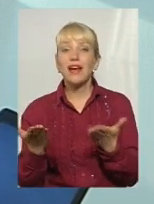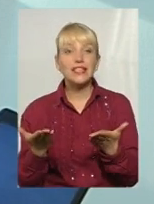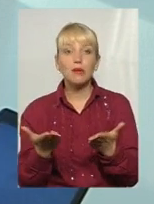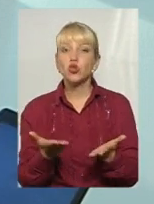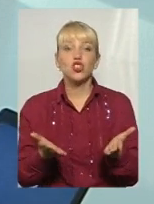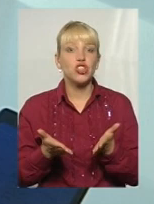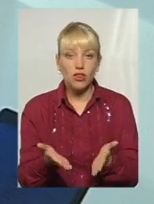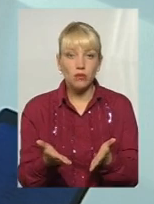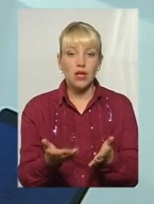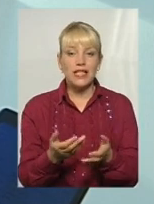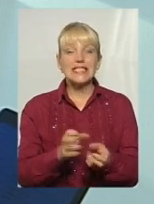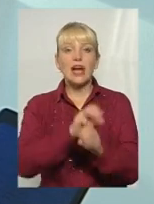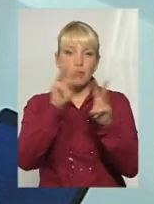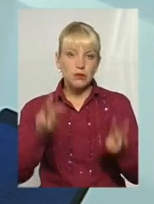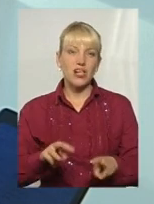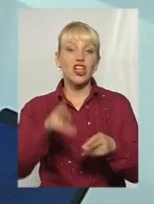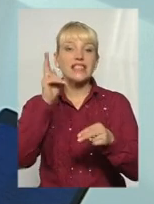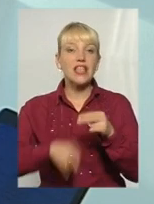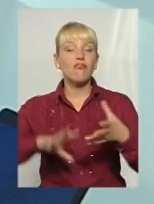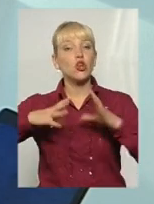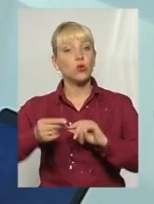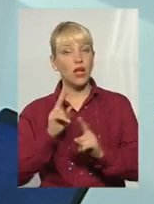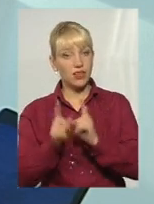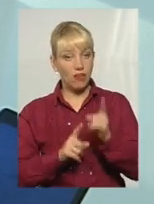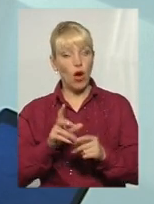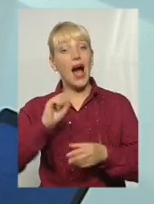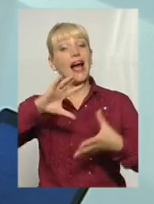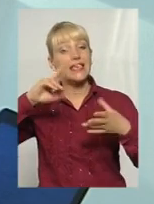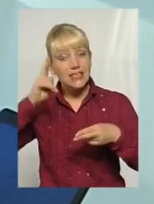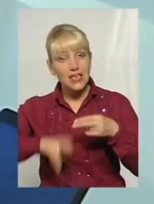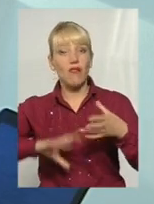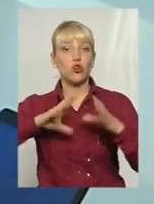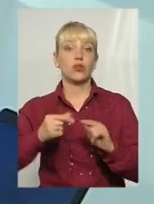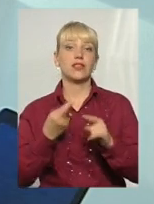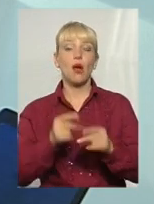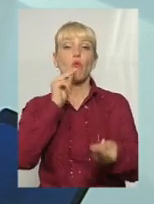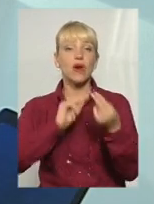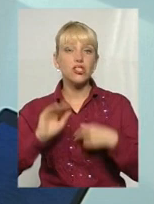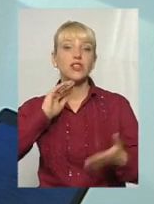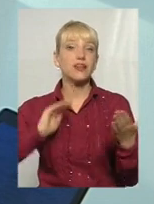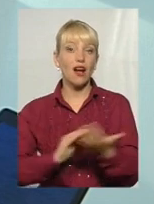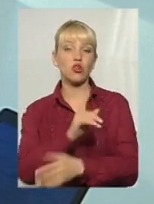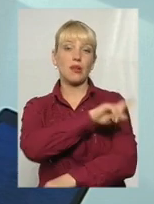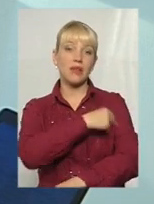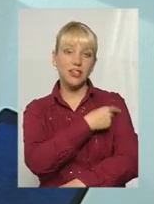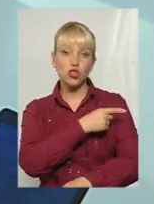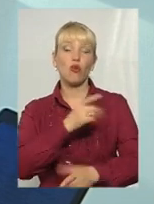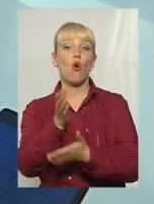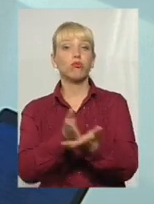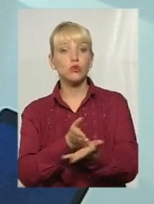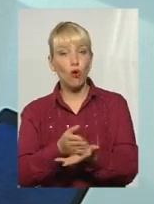забезпечити кінцевий результат реформи. А кінцевий результат – це покращення якості медичного обслуговування і, скажімо,